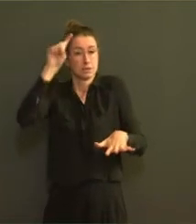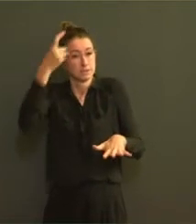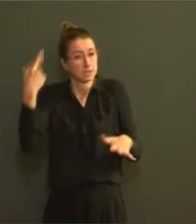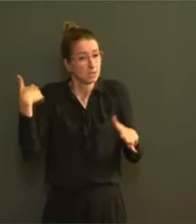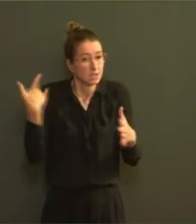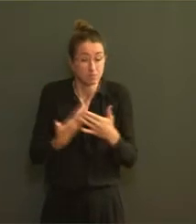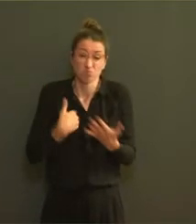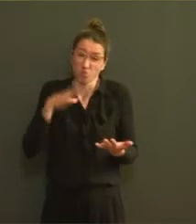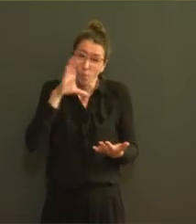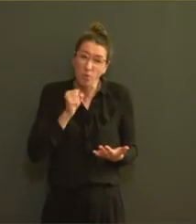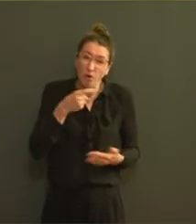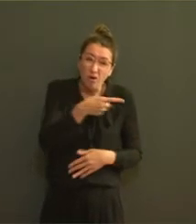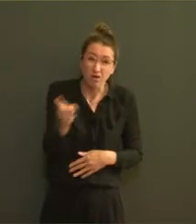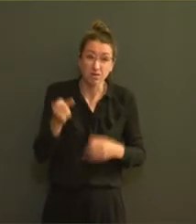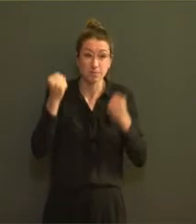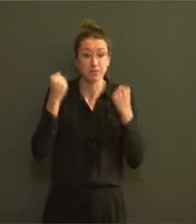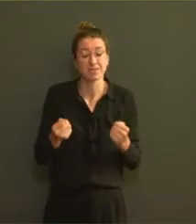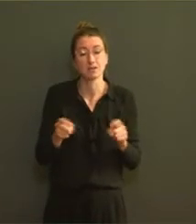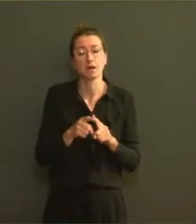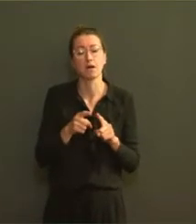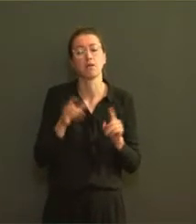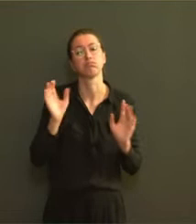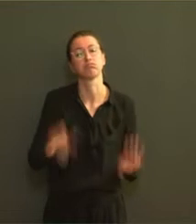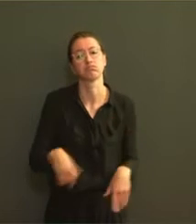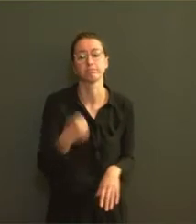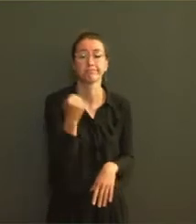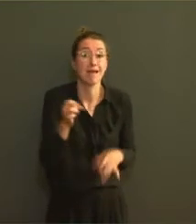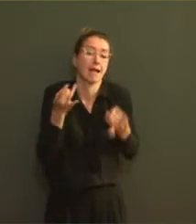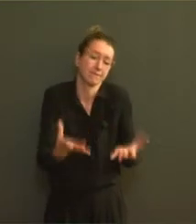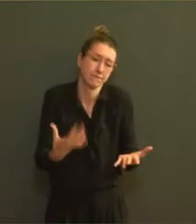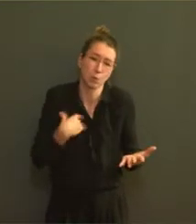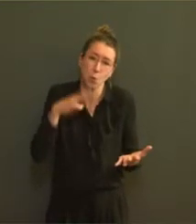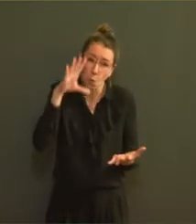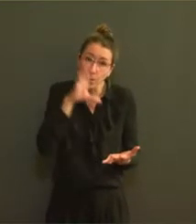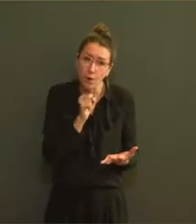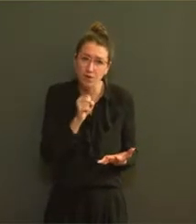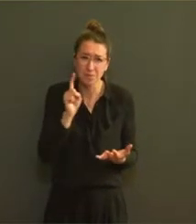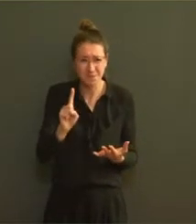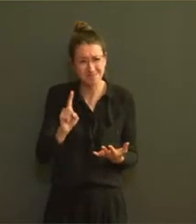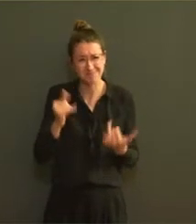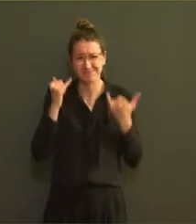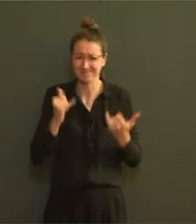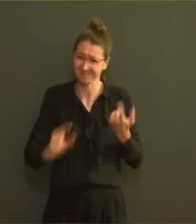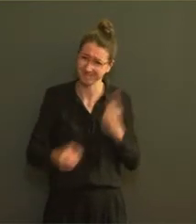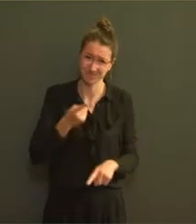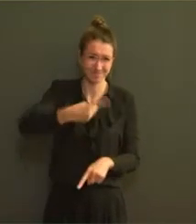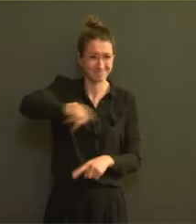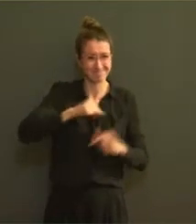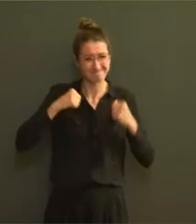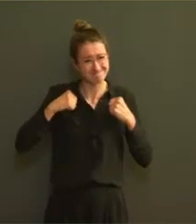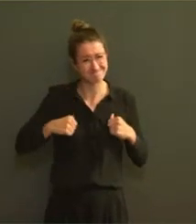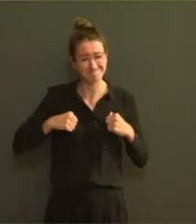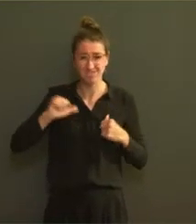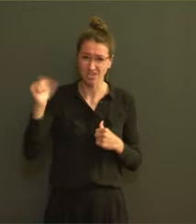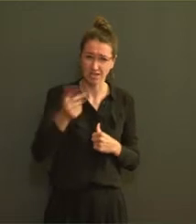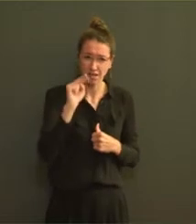les choses dérapent, mais nous comptons sur le bon sens de chacun. Il reste très important que nous continuions à nous serrer les coudes. C'est important